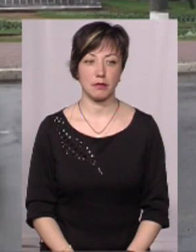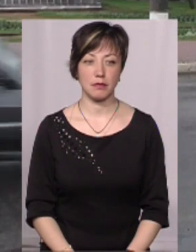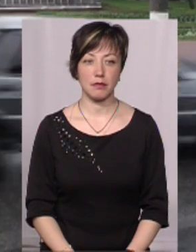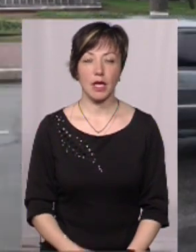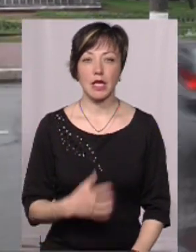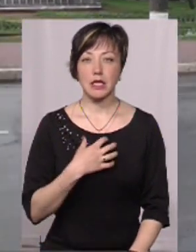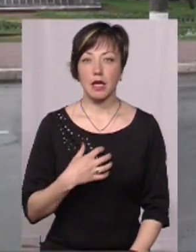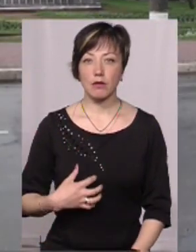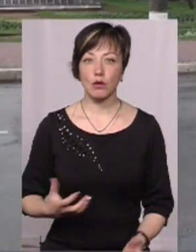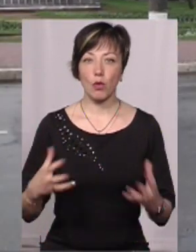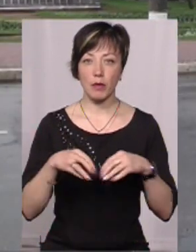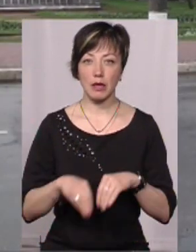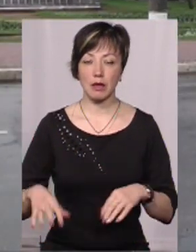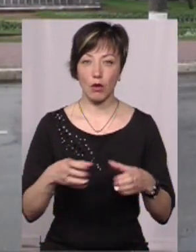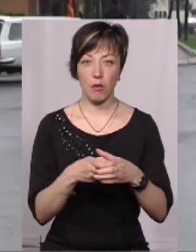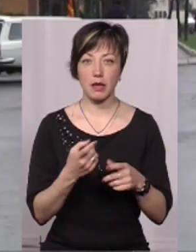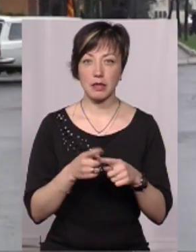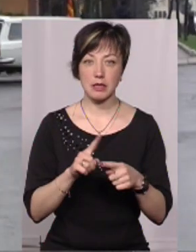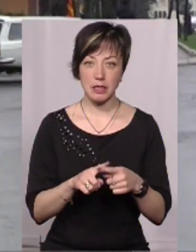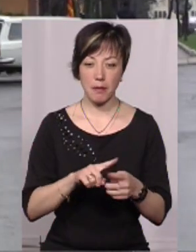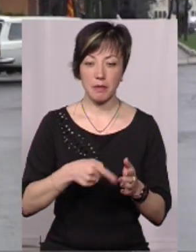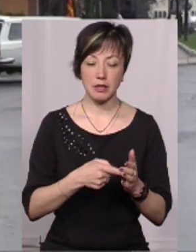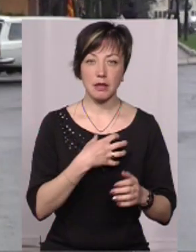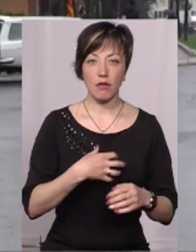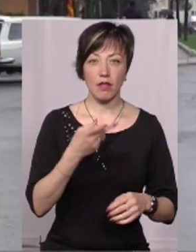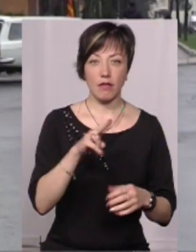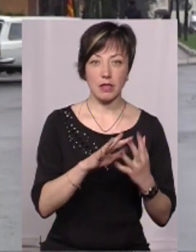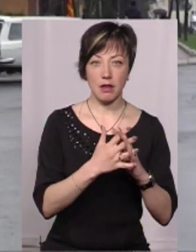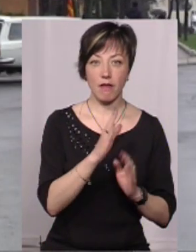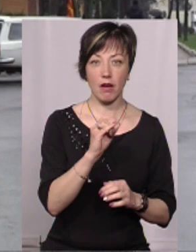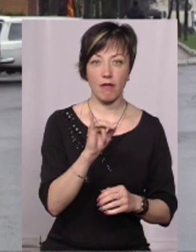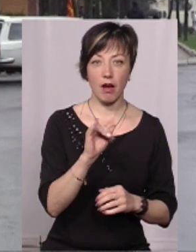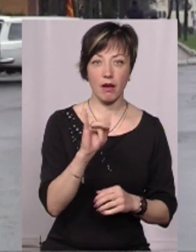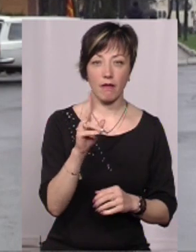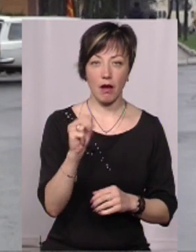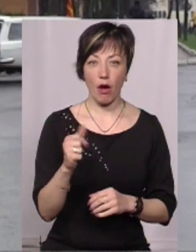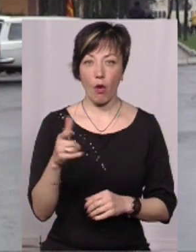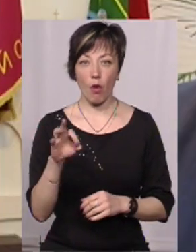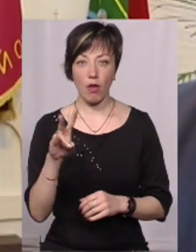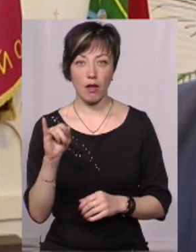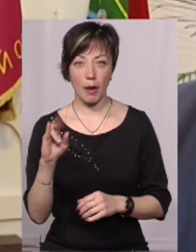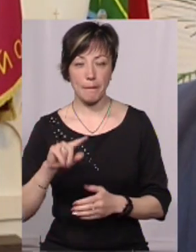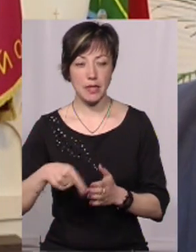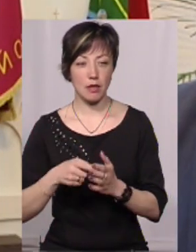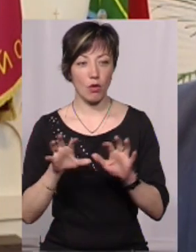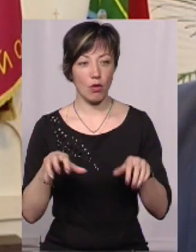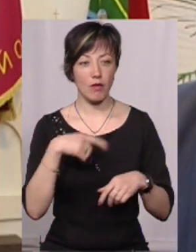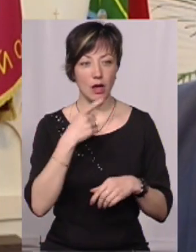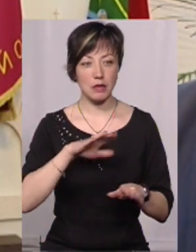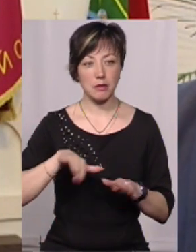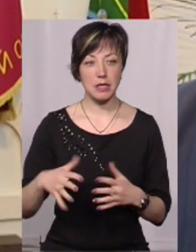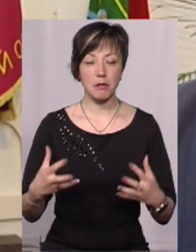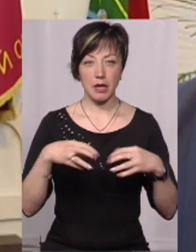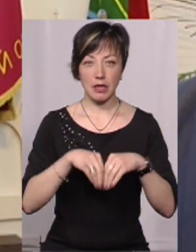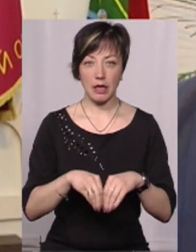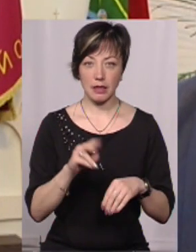Славутська об'єднана тергромада зараз це власне місто Славута та два села Варварівка і Голики. Міський голова Василь Сидор каже, після приєднання